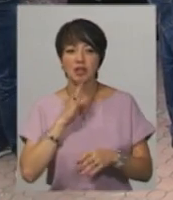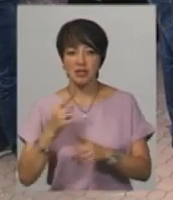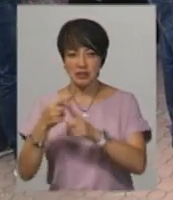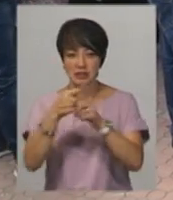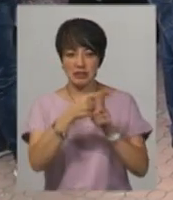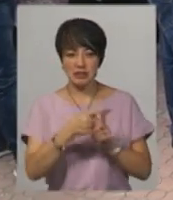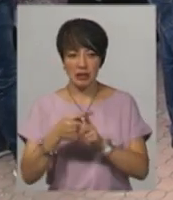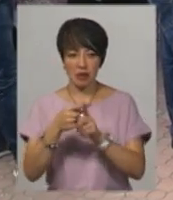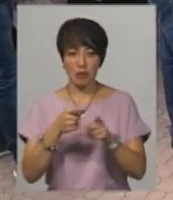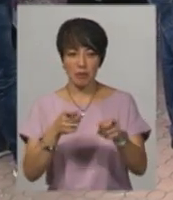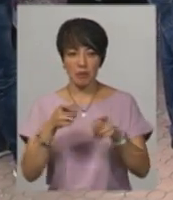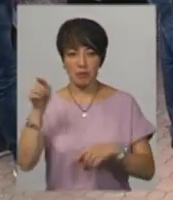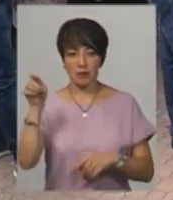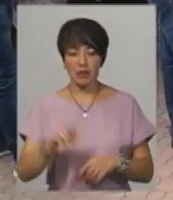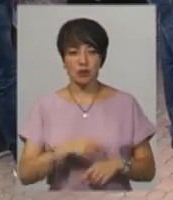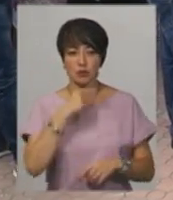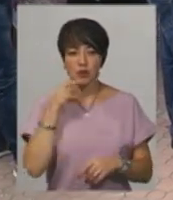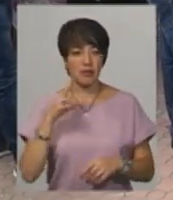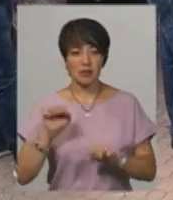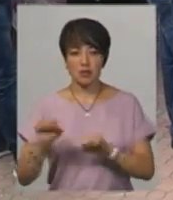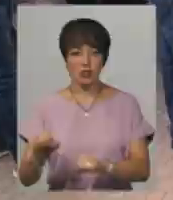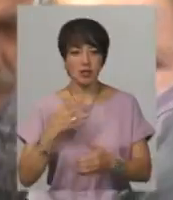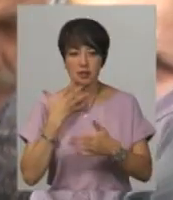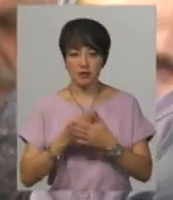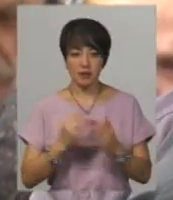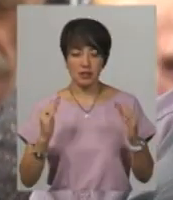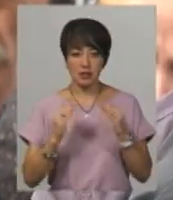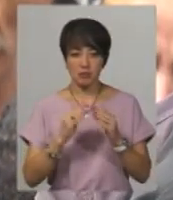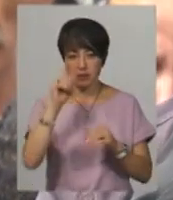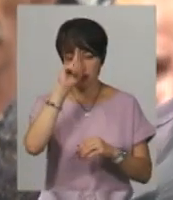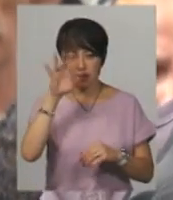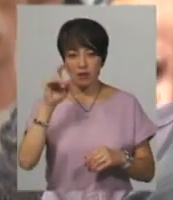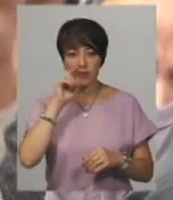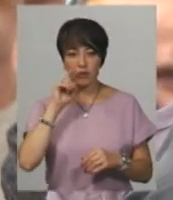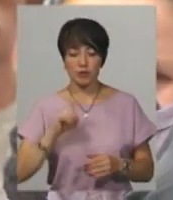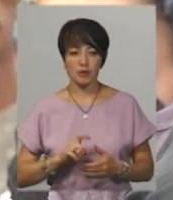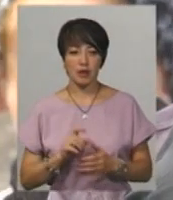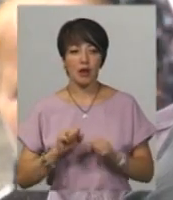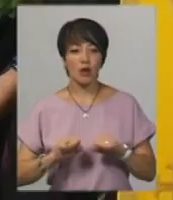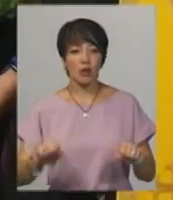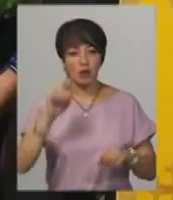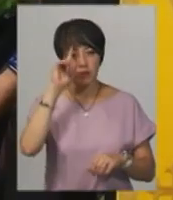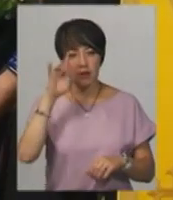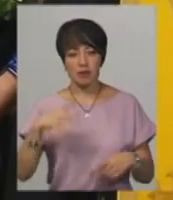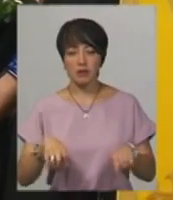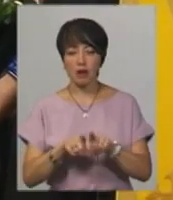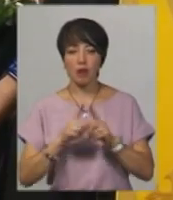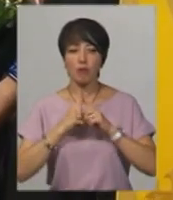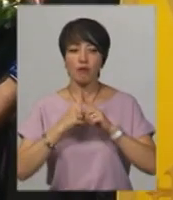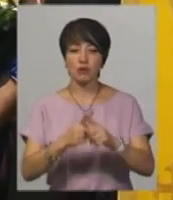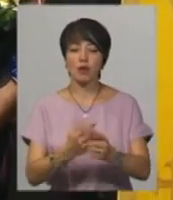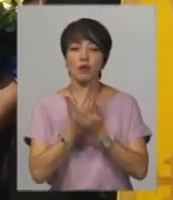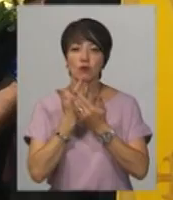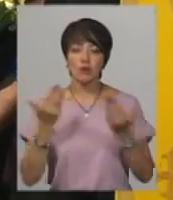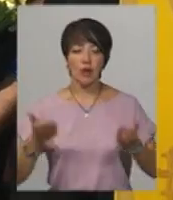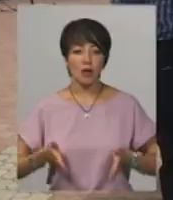приїхала з Росії. Вона не захищала свій дім. Слава Україні! Так проведжали в останній